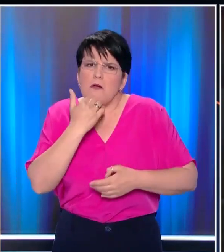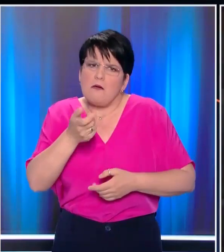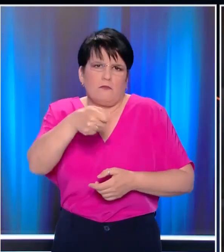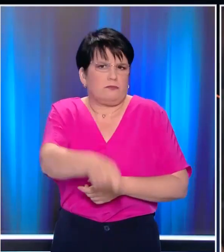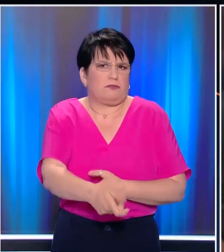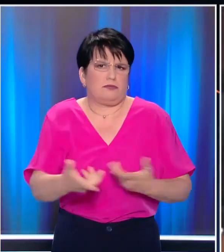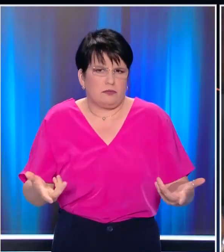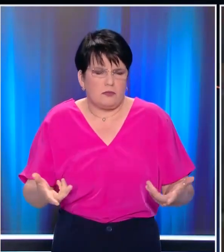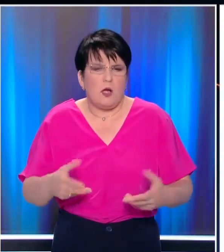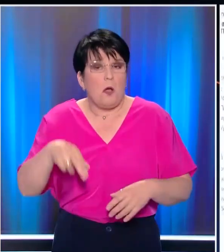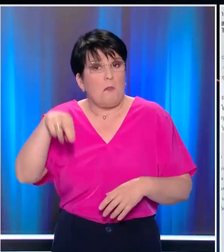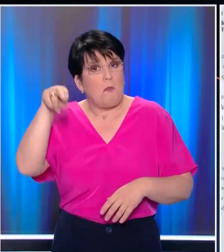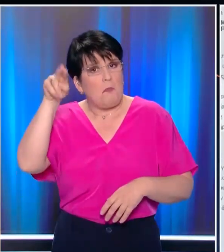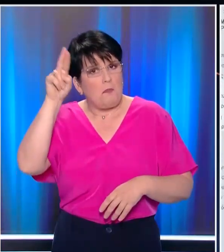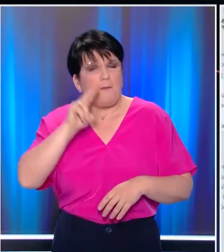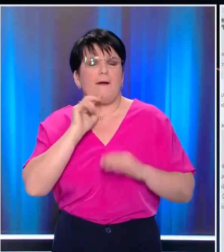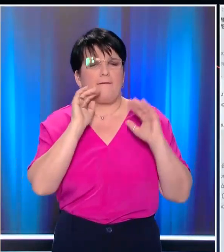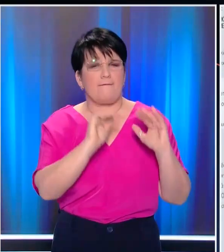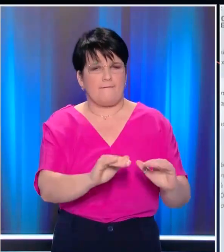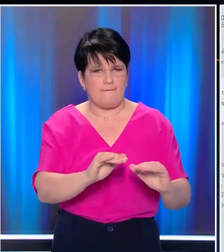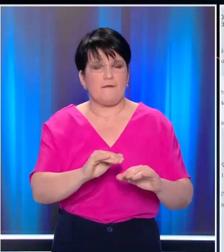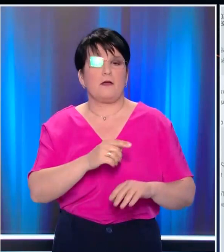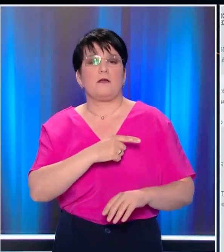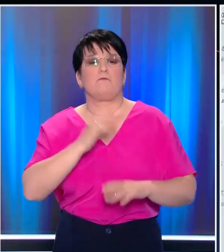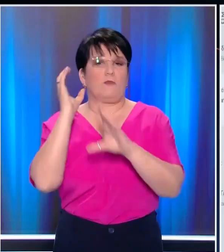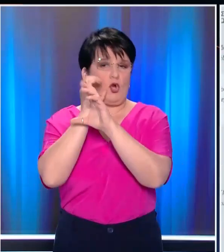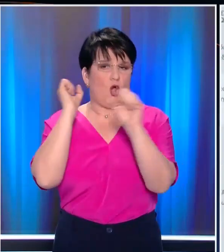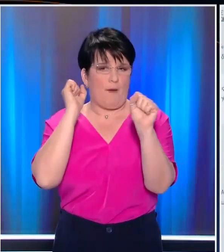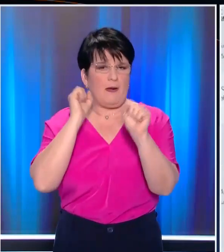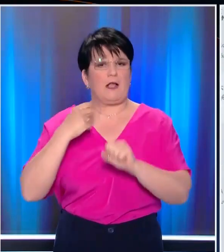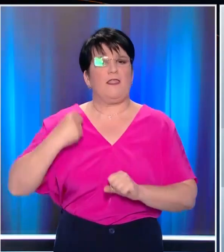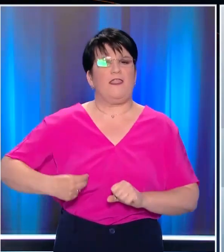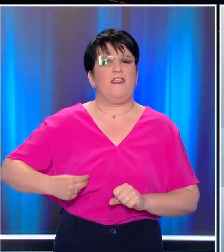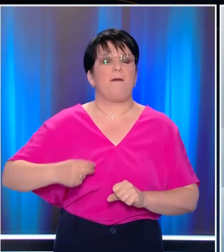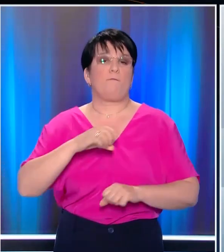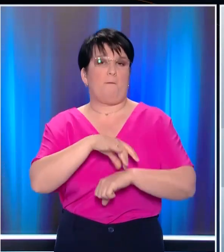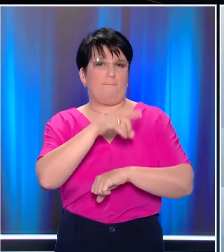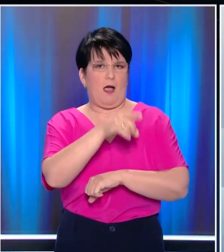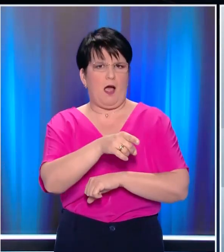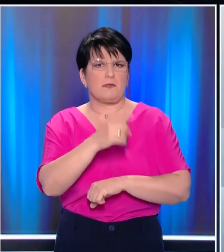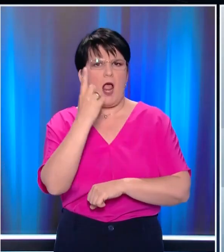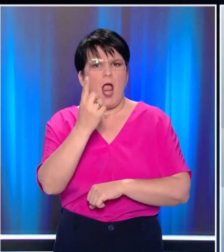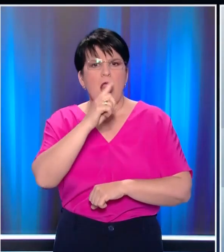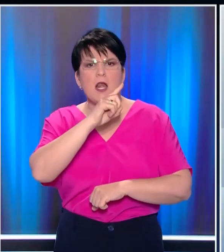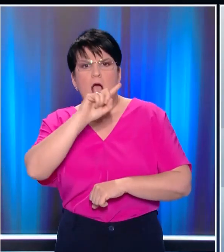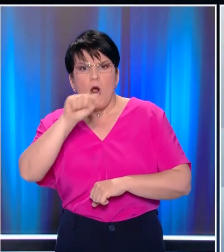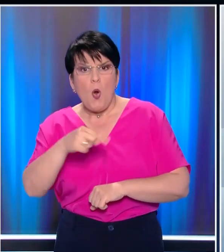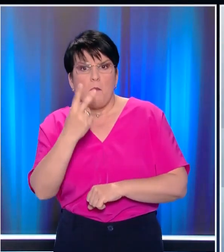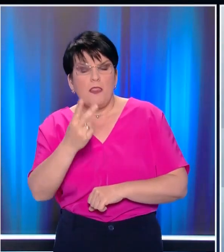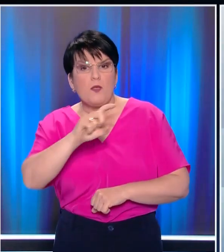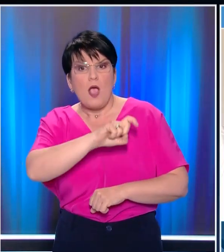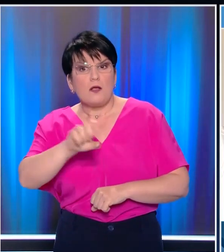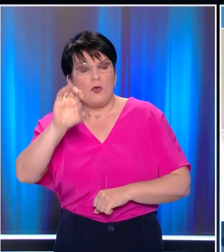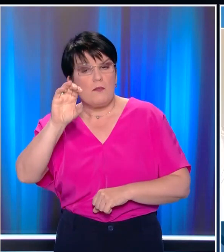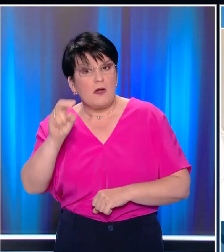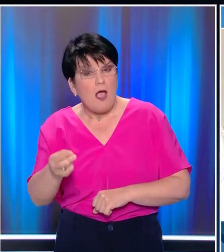καλύψουν Από το τσουνάμι της ενεργειακής ακρίβειας δεν γλιτώνει ούτε η τοπική αυτοδιοίκηση Με το λογαριασμό στον Δήμο Πατρέων να έρχεται αυξημένος κατά 1,2 εκατομμύρια ευρώ σε σχέση με